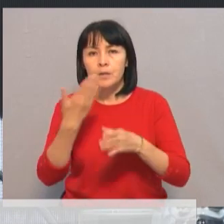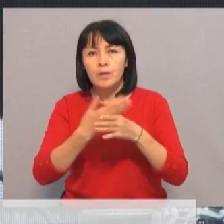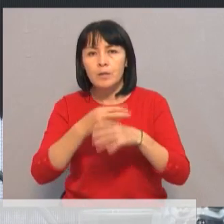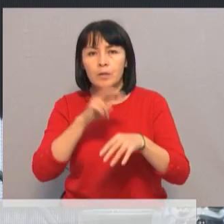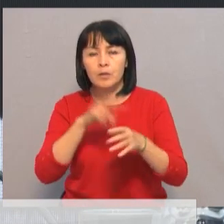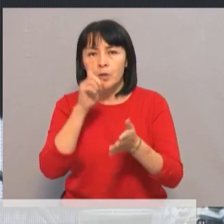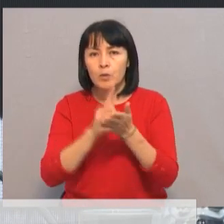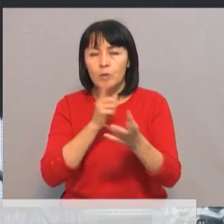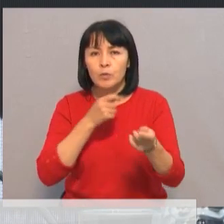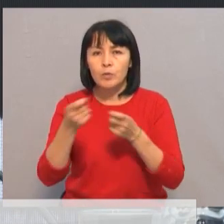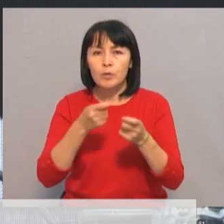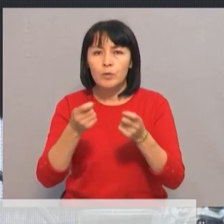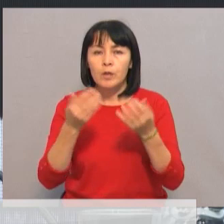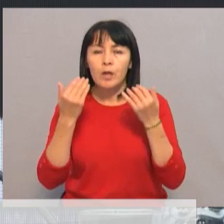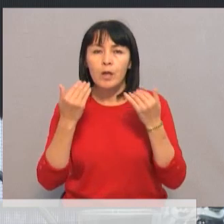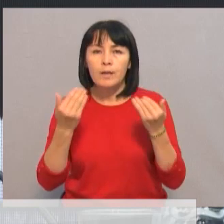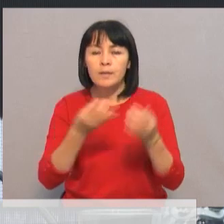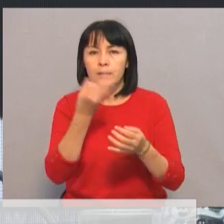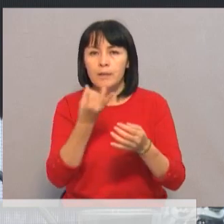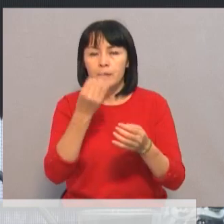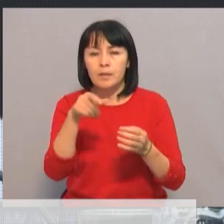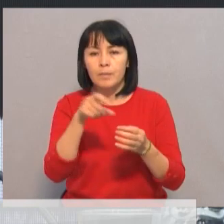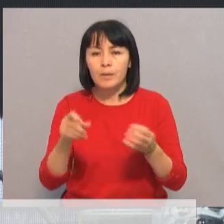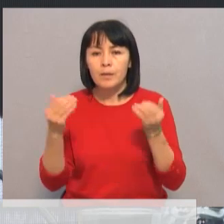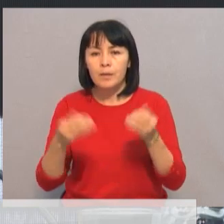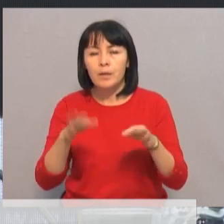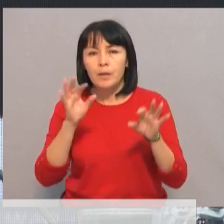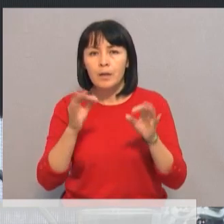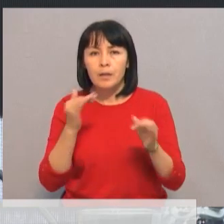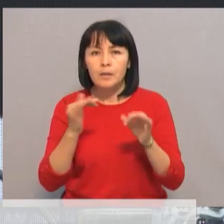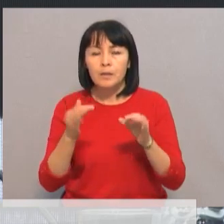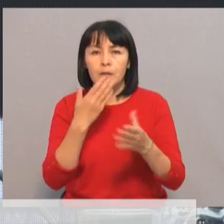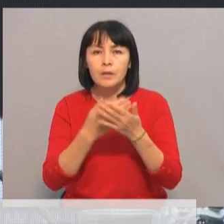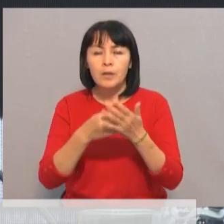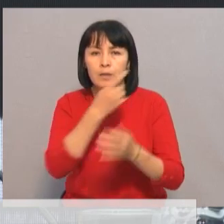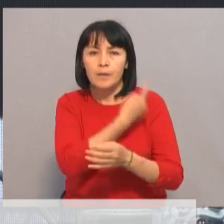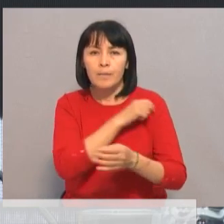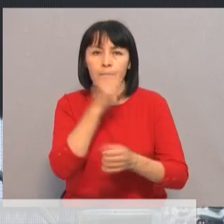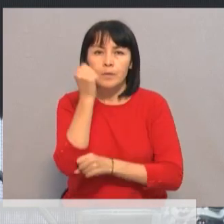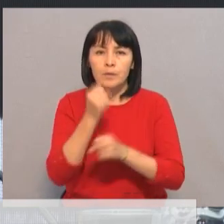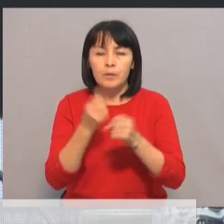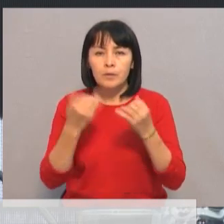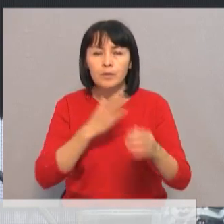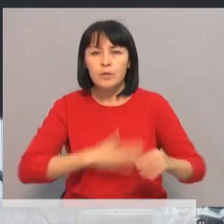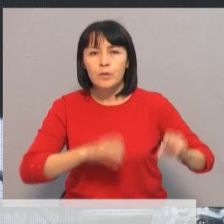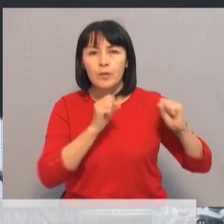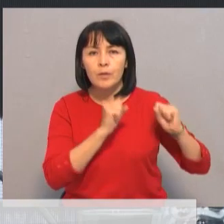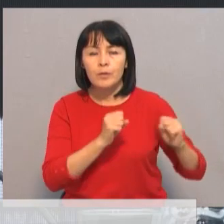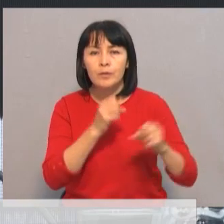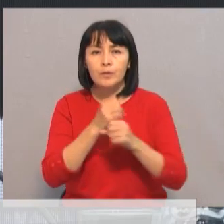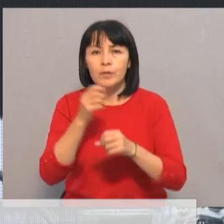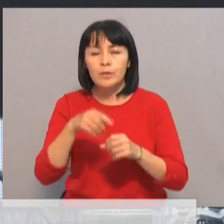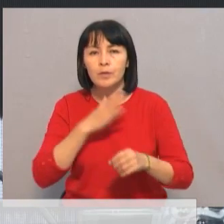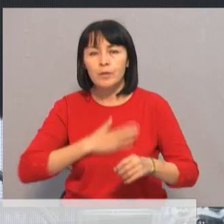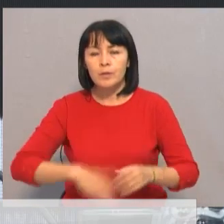врач должен руководствоваться исключительно интересами пациента. Современные условия требуют от медицинских работников соблюдения действующих